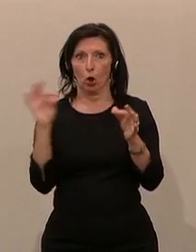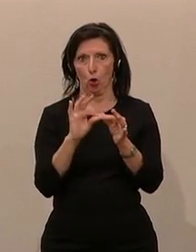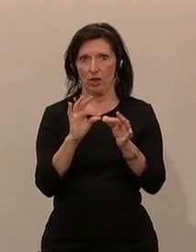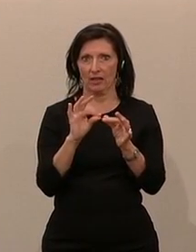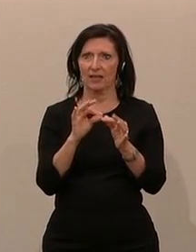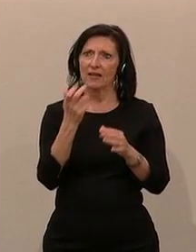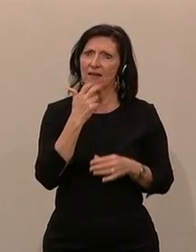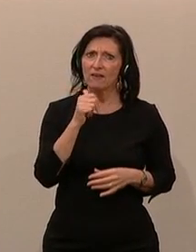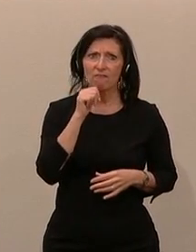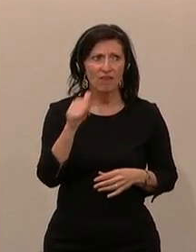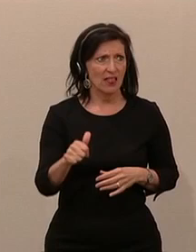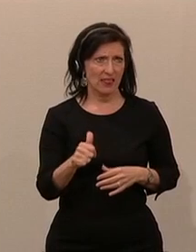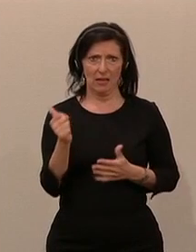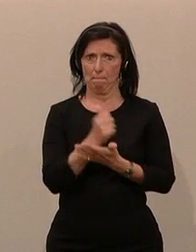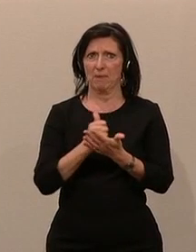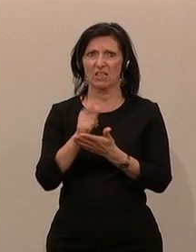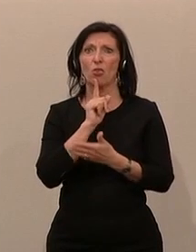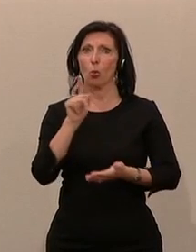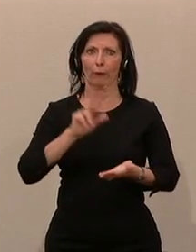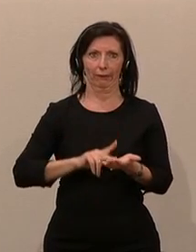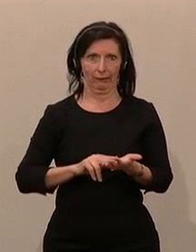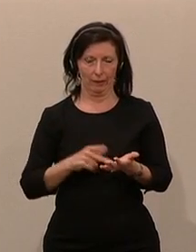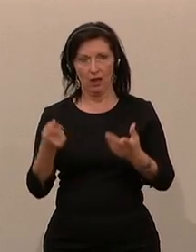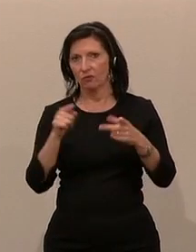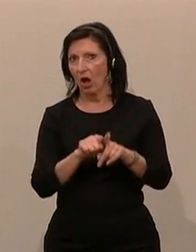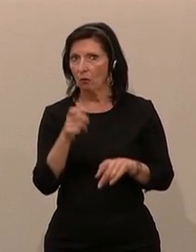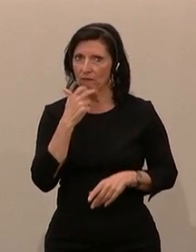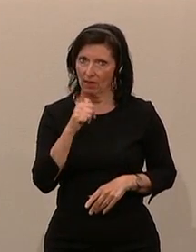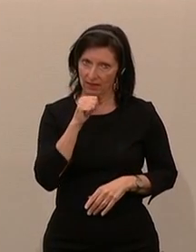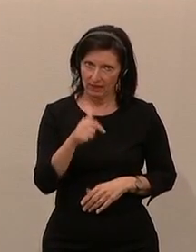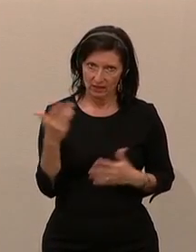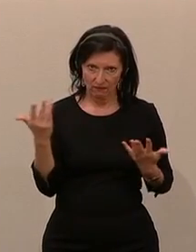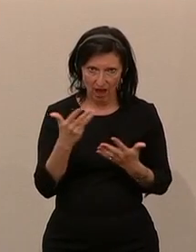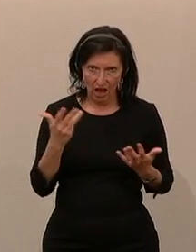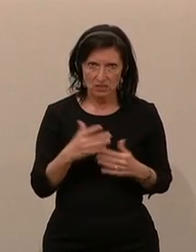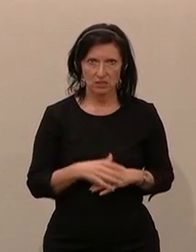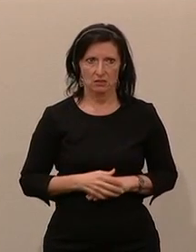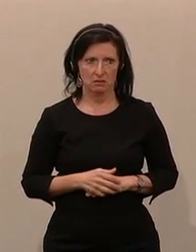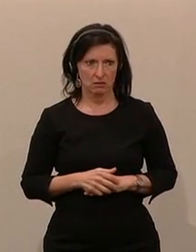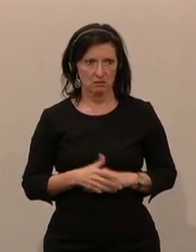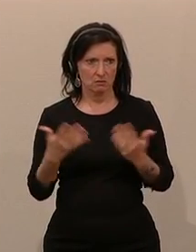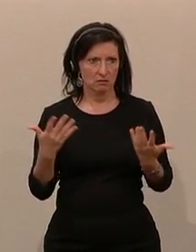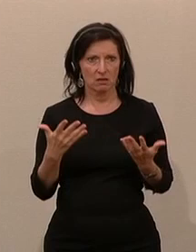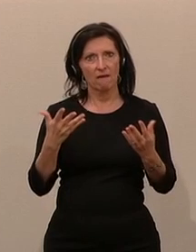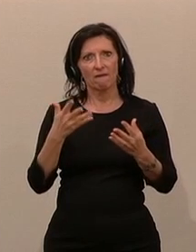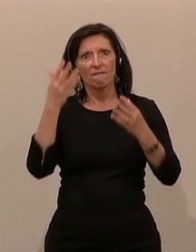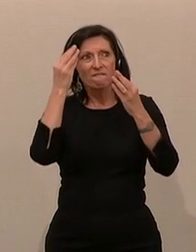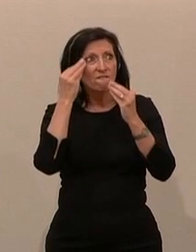nicht den digitalen Mediziner und wir wollen auch nicht die Anonymisierung des völlig unersetzlichen